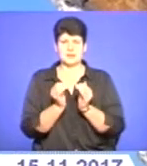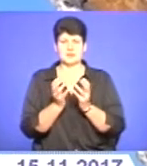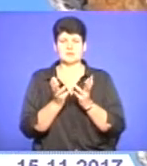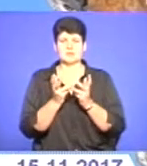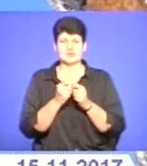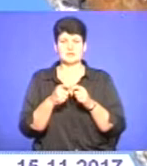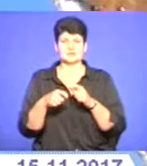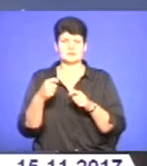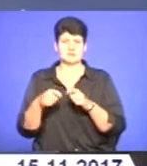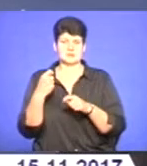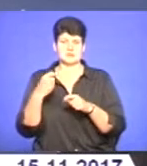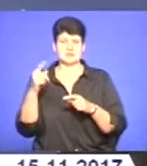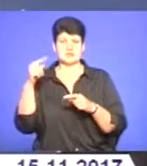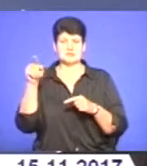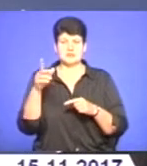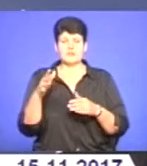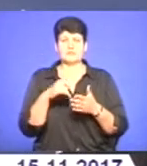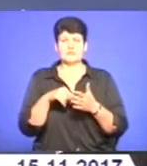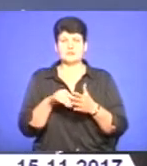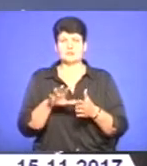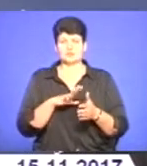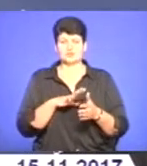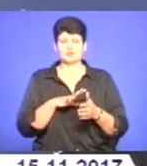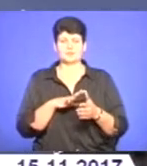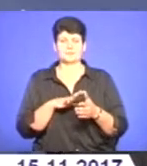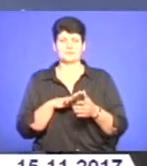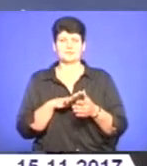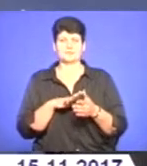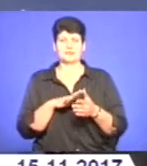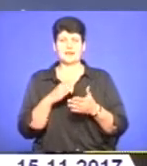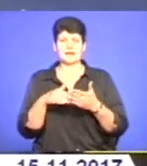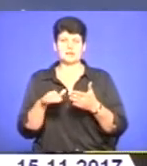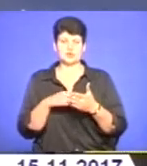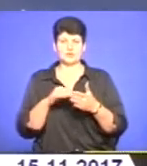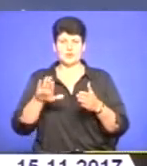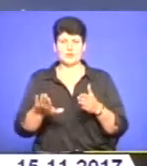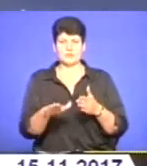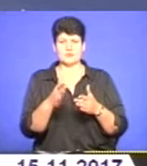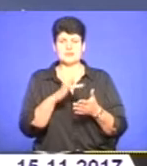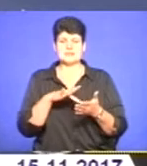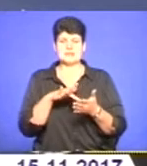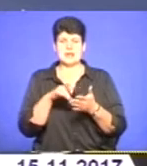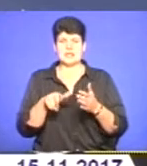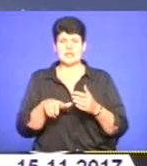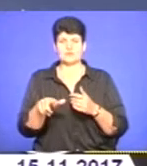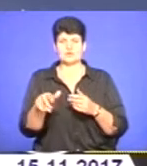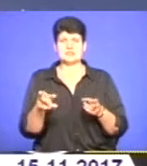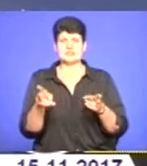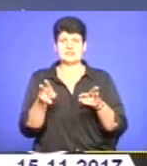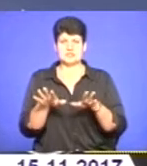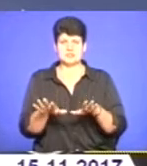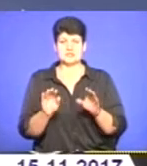дорожніх знаків. В місті, яке досить значно ліквідована ямковість, на центральних вулицях залишається